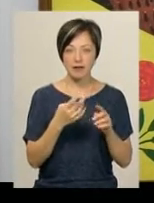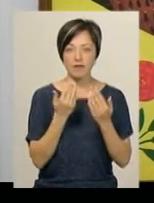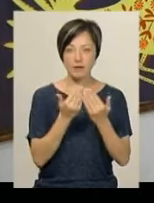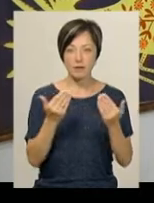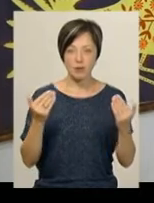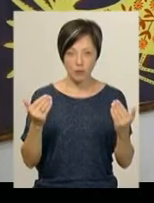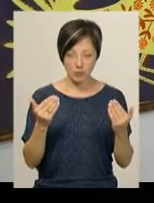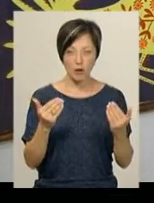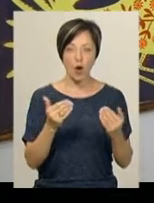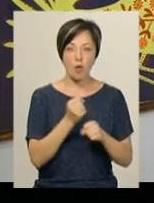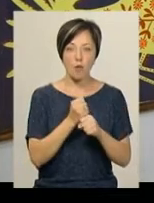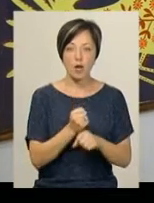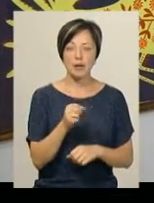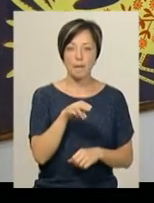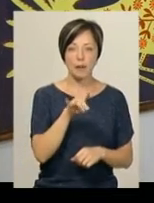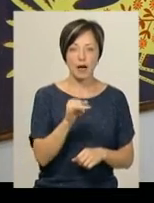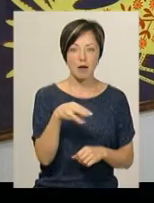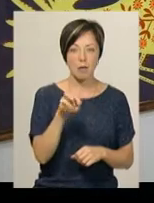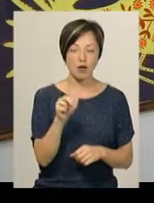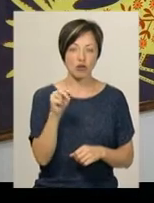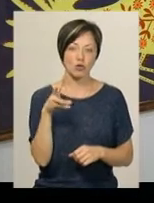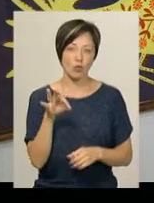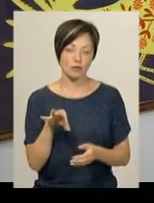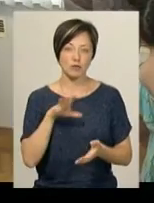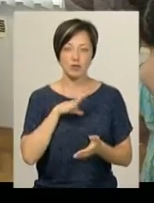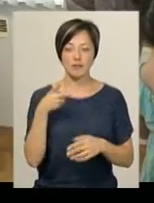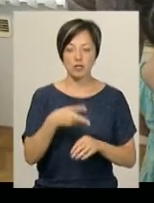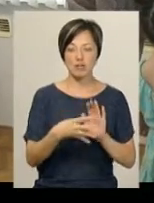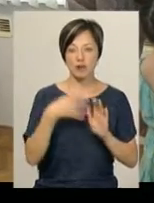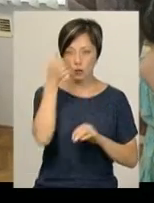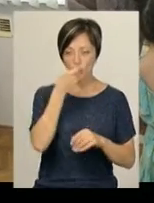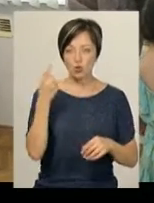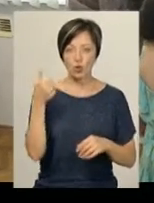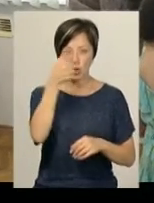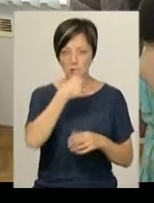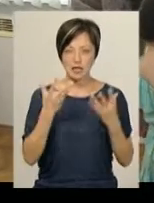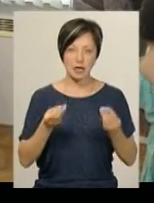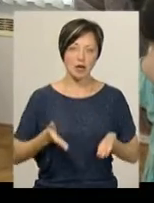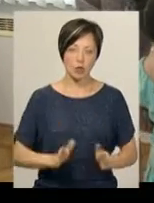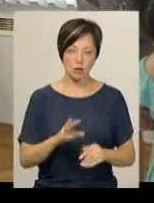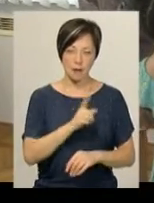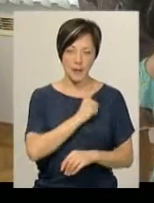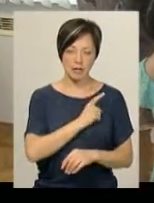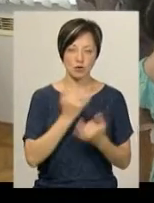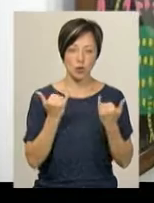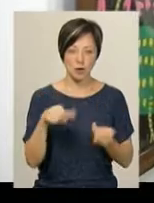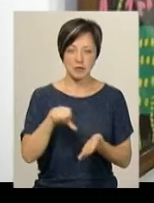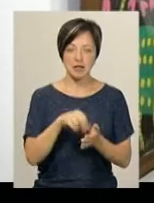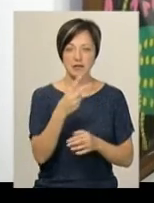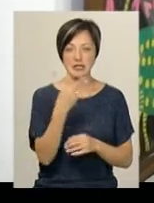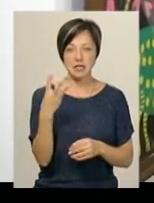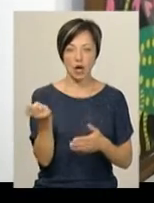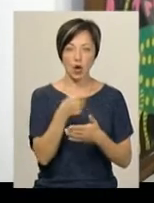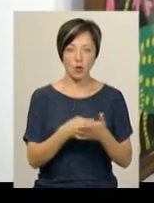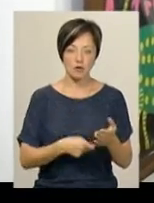роботи Марії Приймаченко. Востаннє їх тут виставляли у 2009 році до 100-річчя з дня народження майстрині. Сьогодні представлені 23